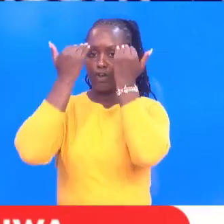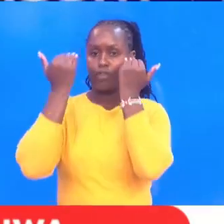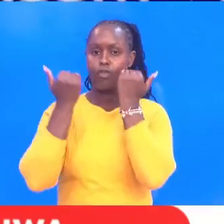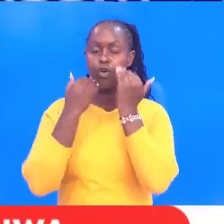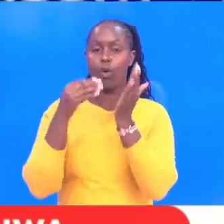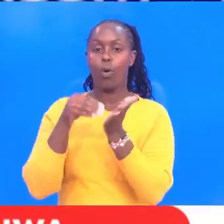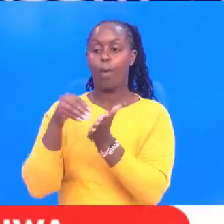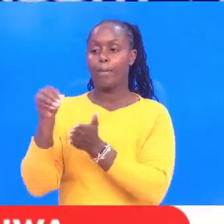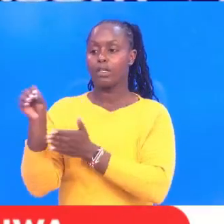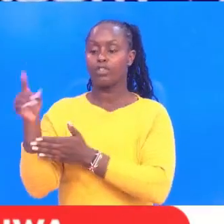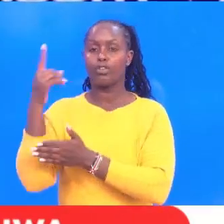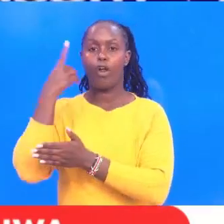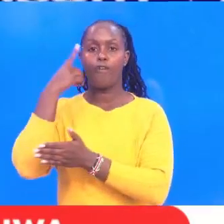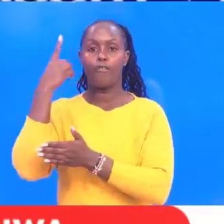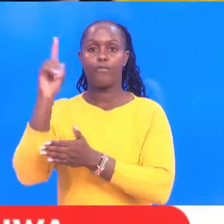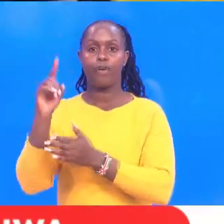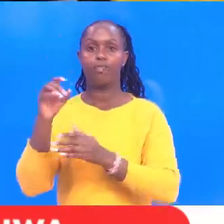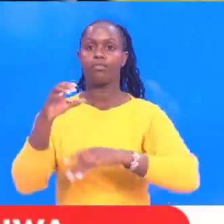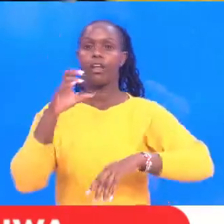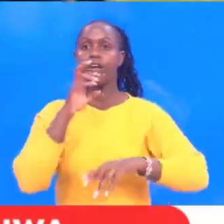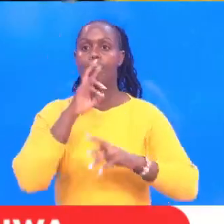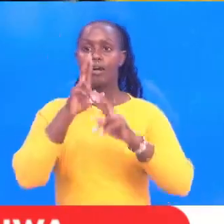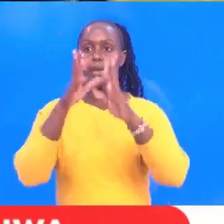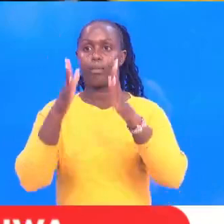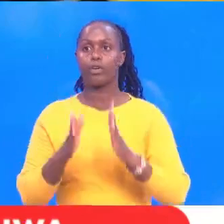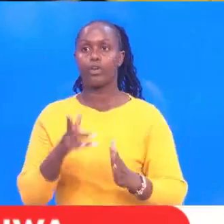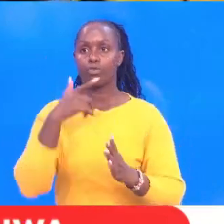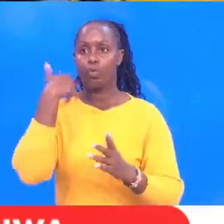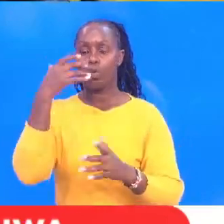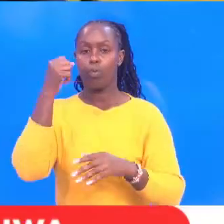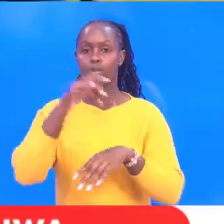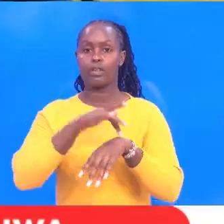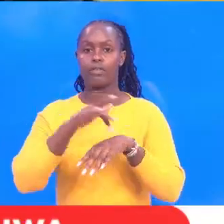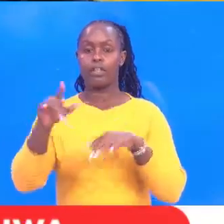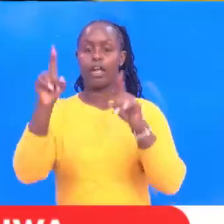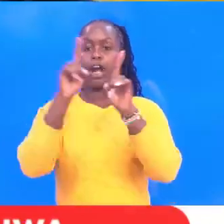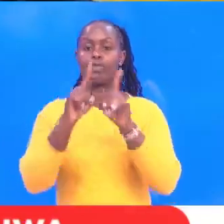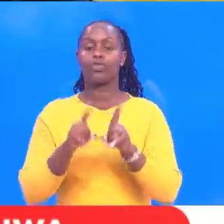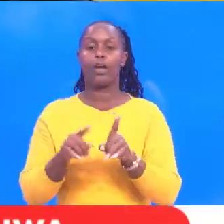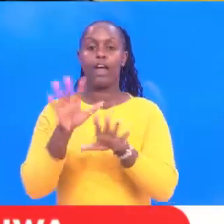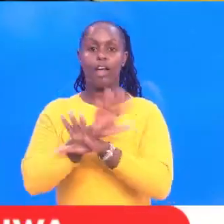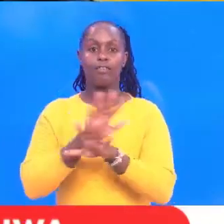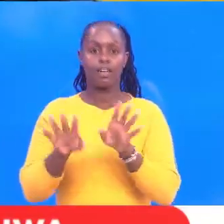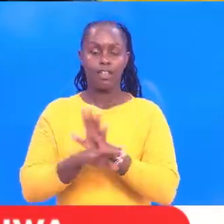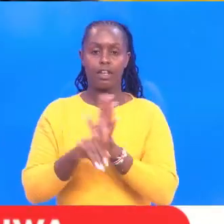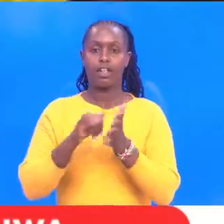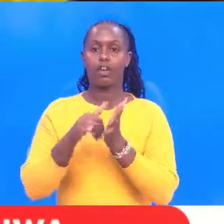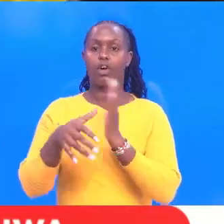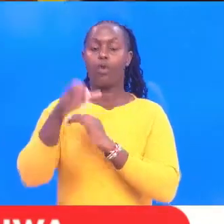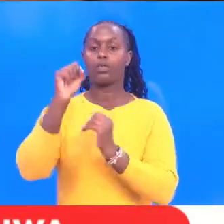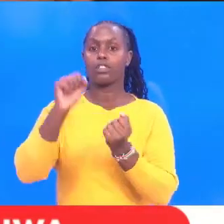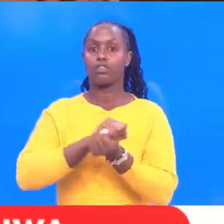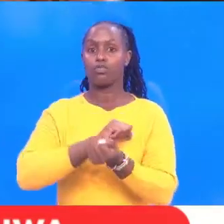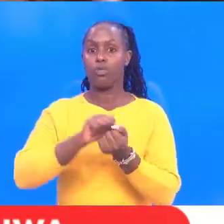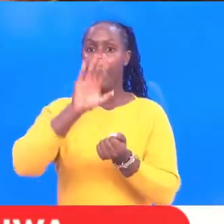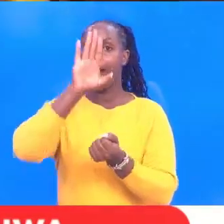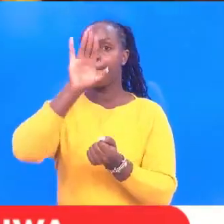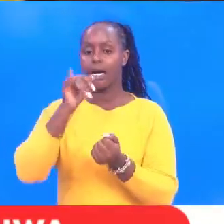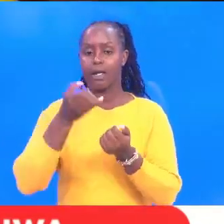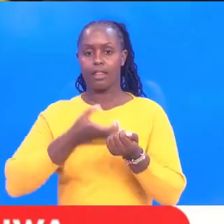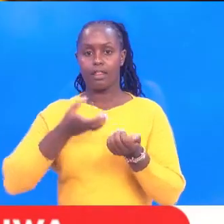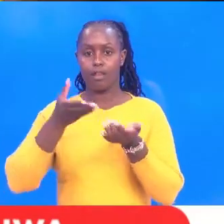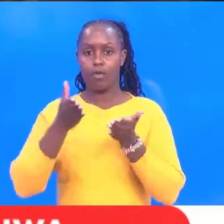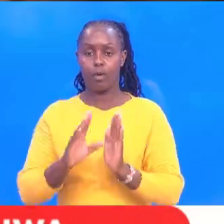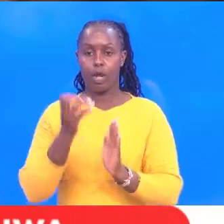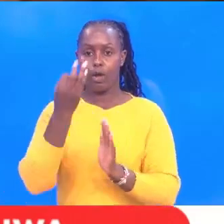waliojeruhiwa na kulipo kwa vifa viyote vya habari vili vioharibiwa na miliki wa klabu hiyo na wahusika binafsi.